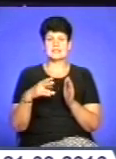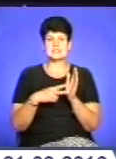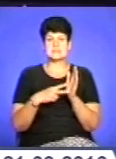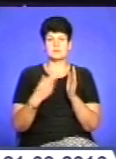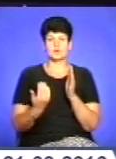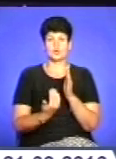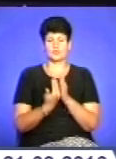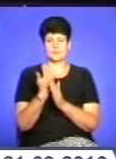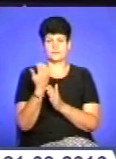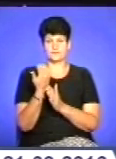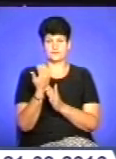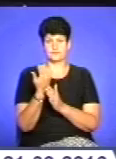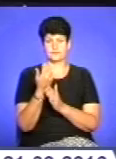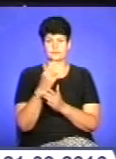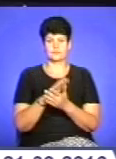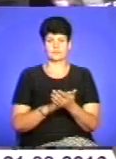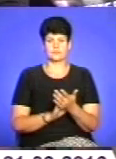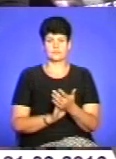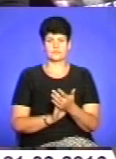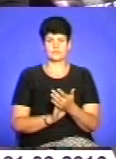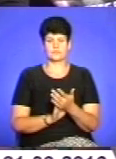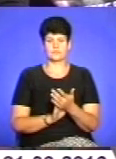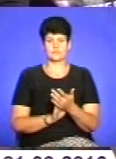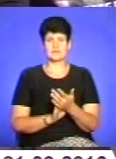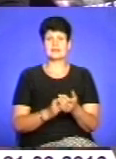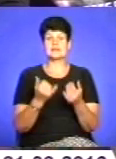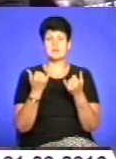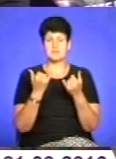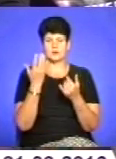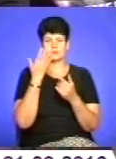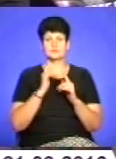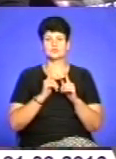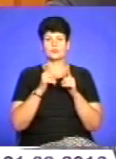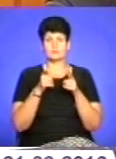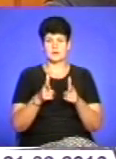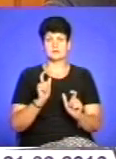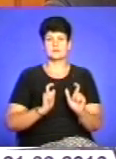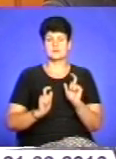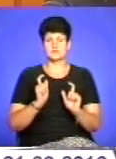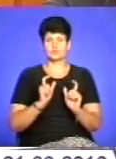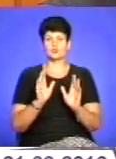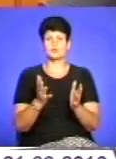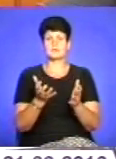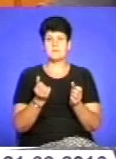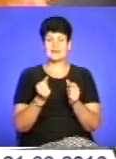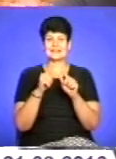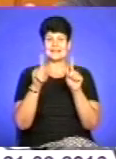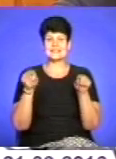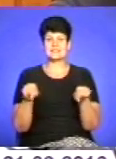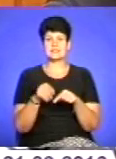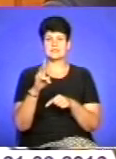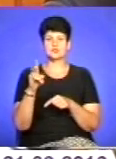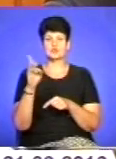нововведень. Подробиці у сюжеті Соломії Струс. Тепер при вступі у вищі навчальні заклади прийматимуть сертифікати ЗНО